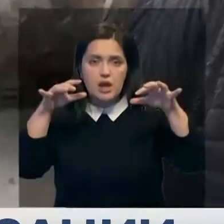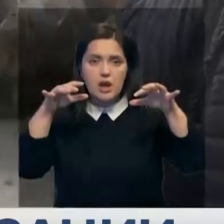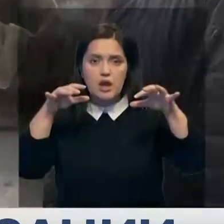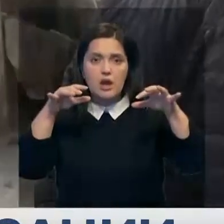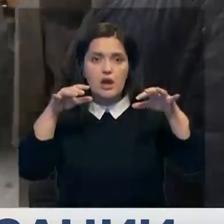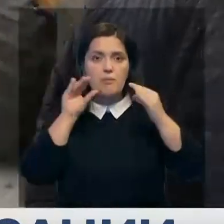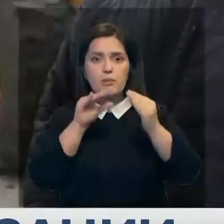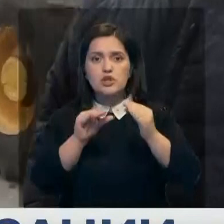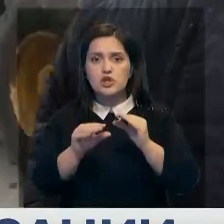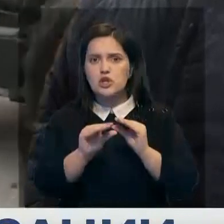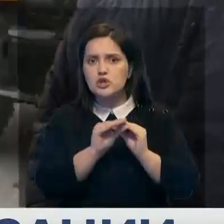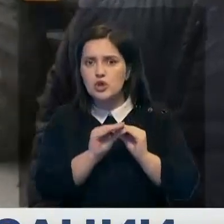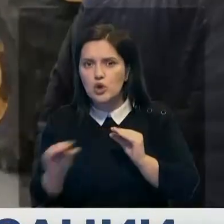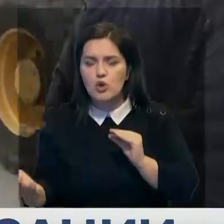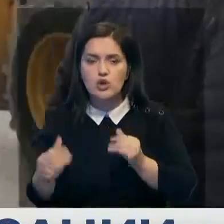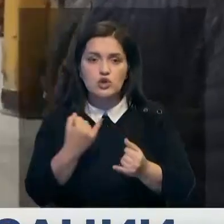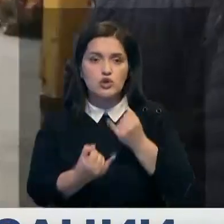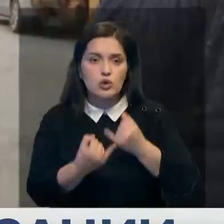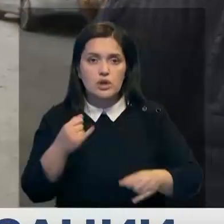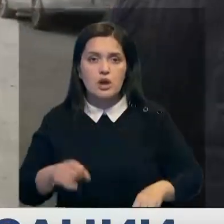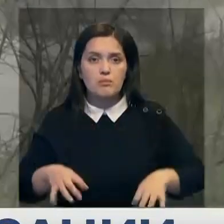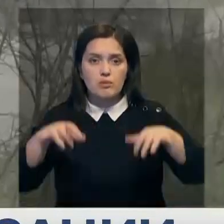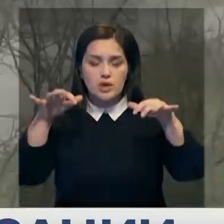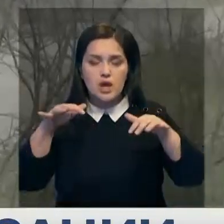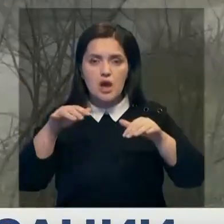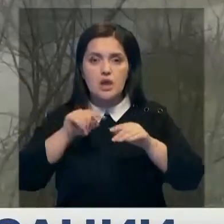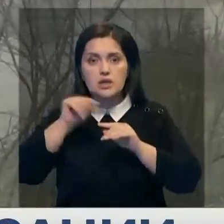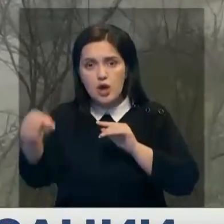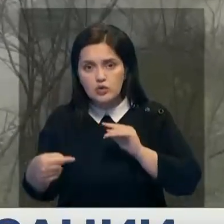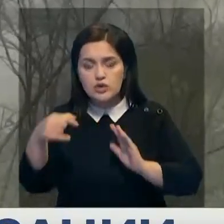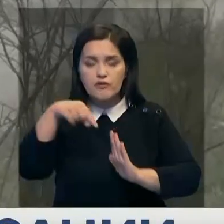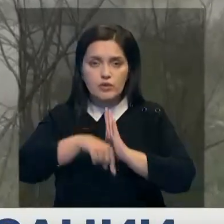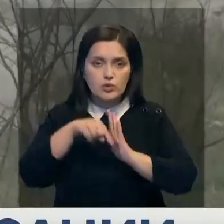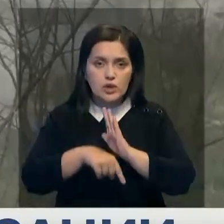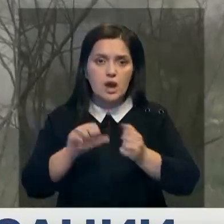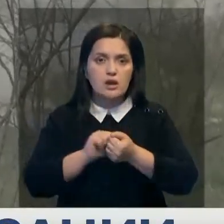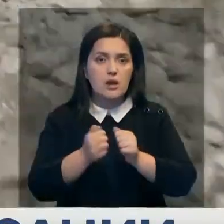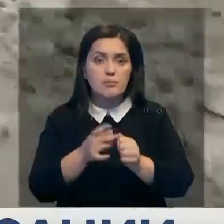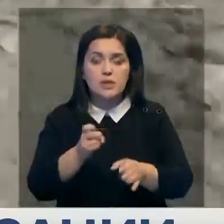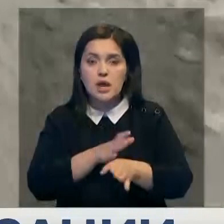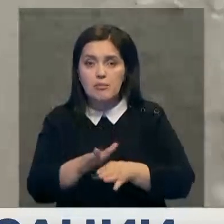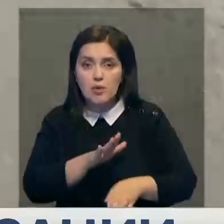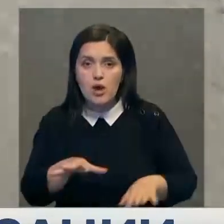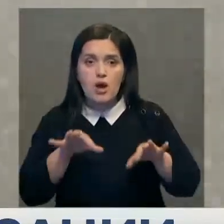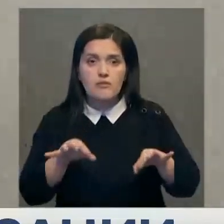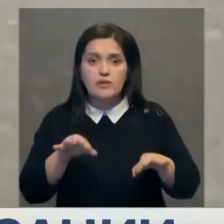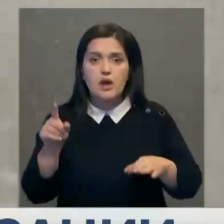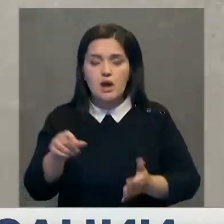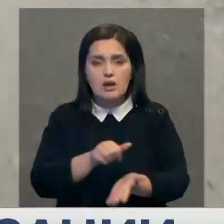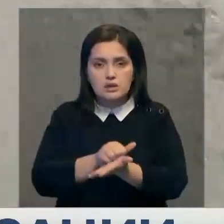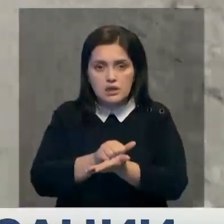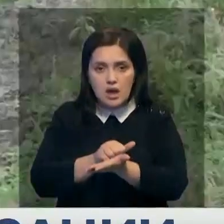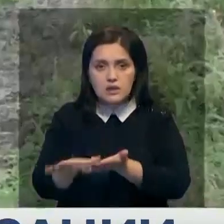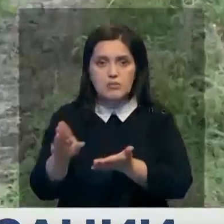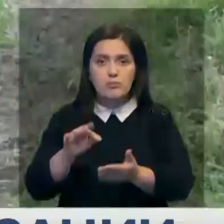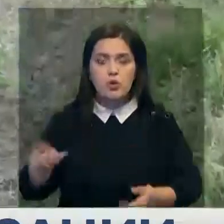слой желтой пыли ежедневный, что снаружи, что внутри. К слову, щебнем засыпали не все улицы. В автолюбители принципиально отказываются